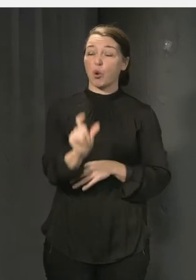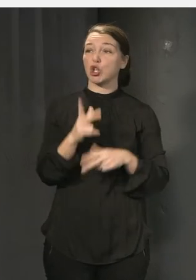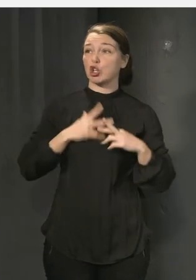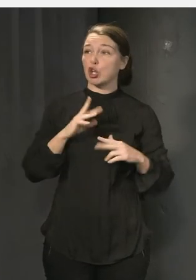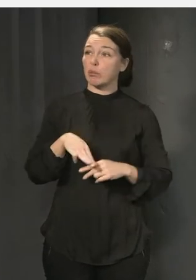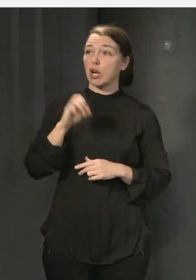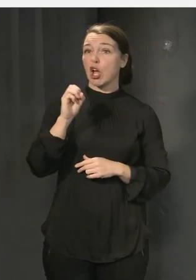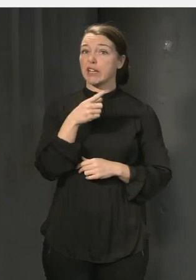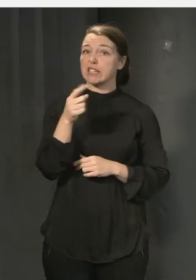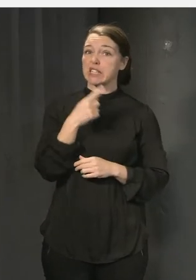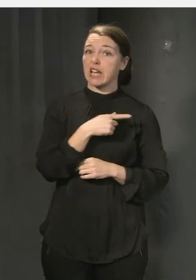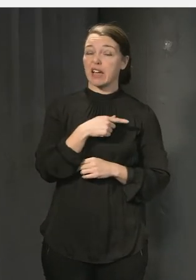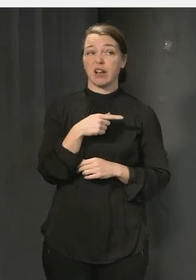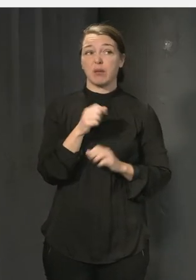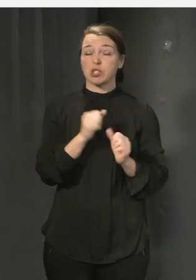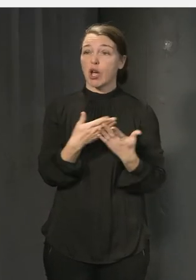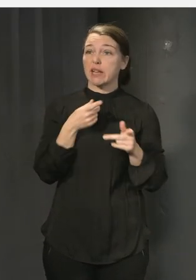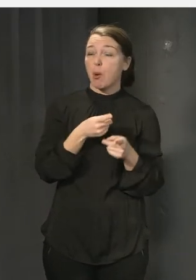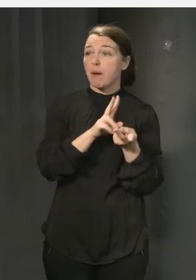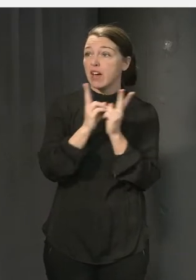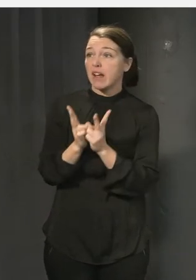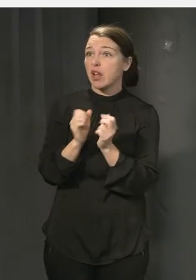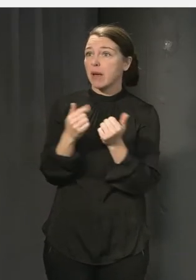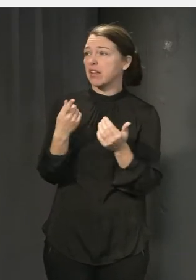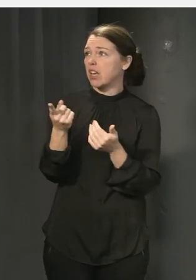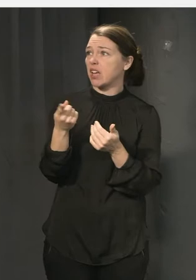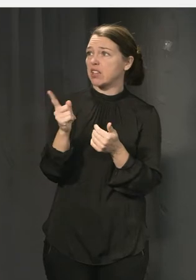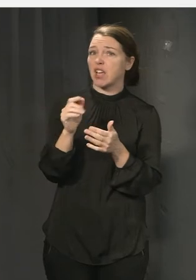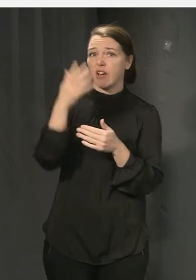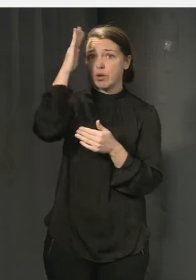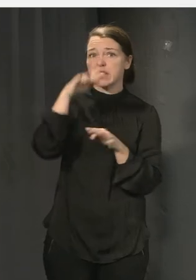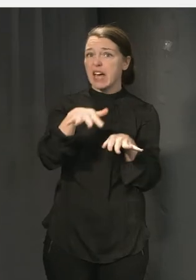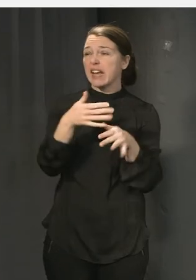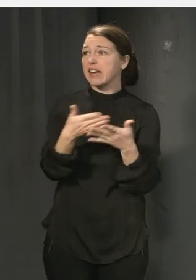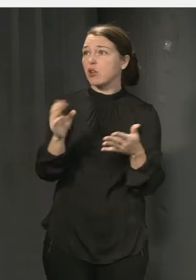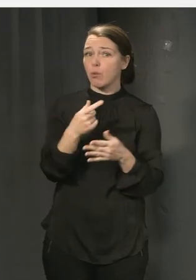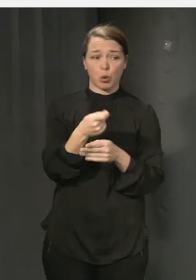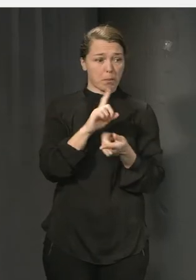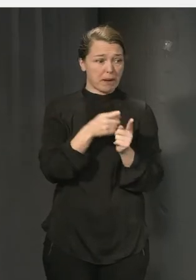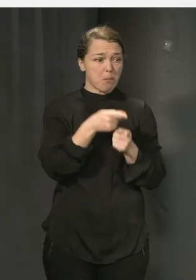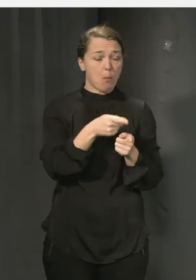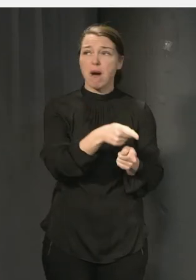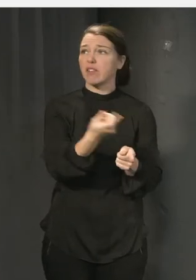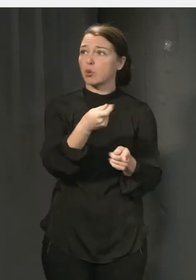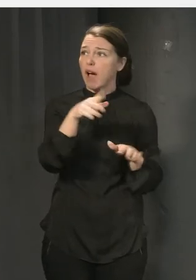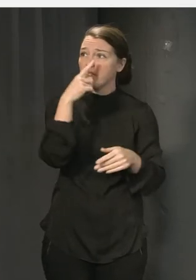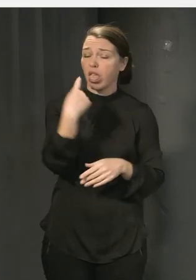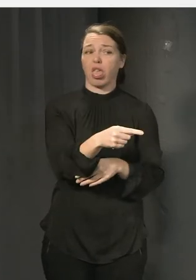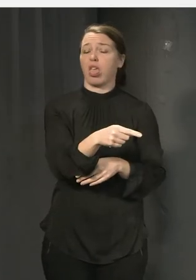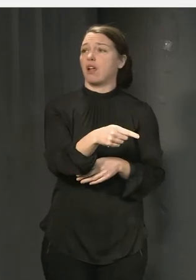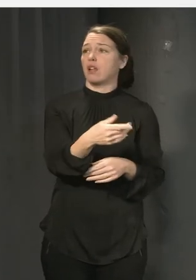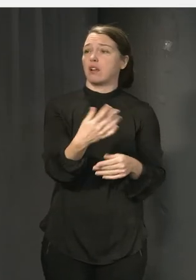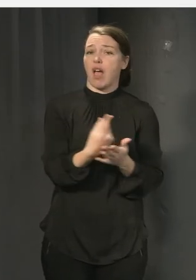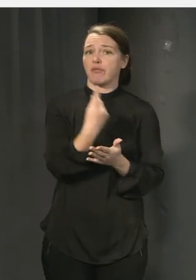miljö. Ni säger att det inte får någon vara mobbning. Men det är ju ingen som reagerar. När det är mobbning eller någon blir utsatt för någonting.